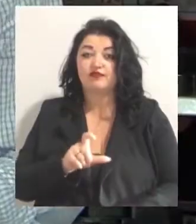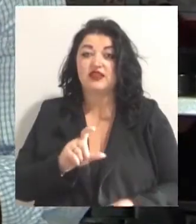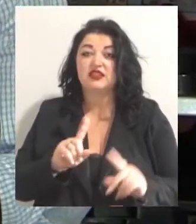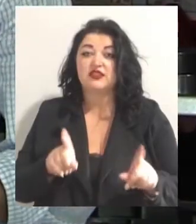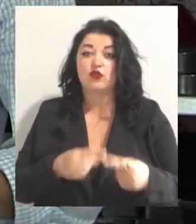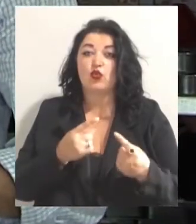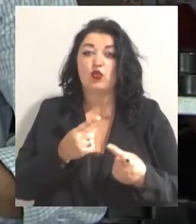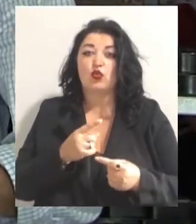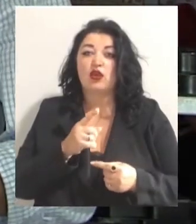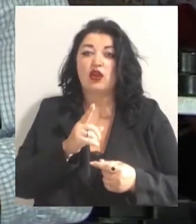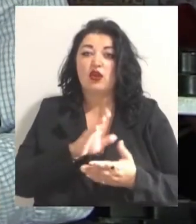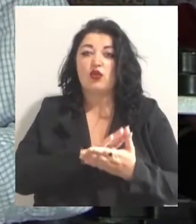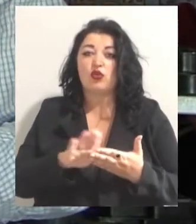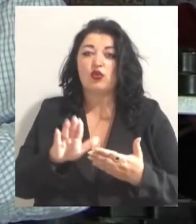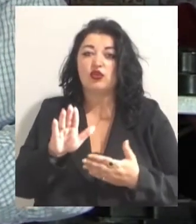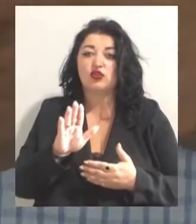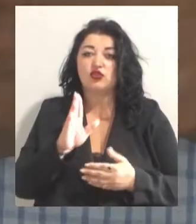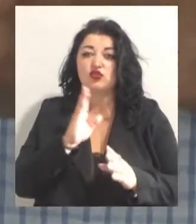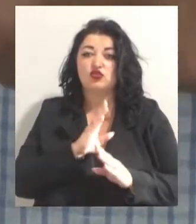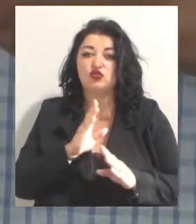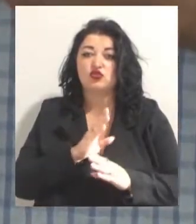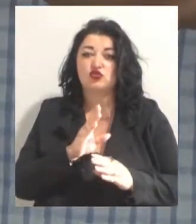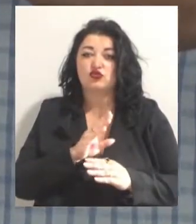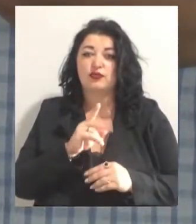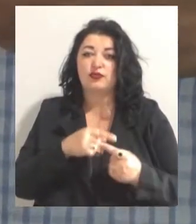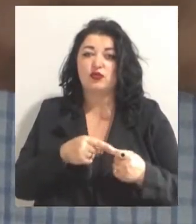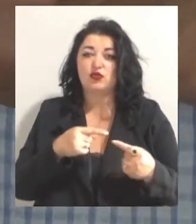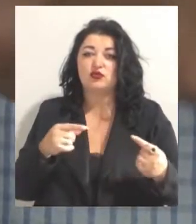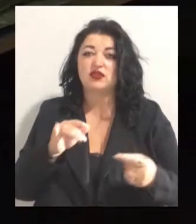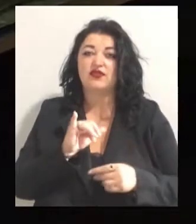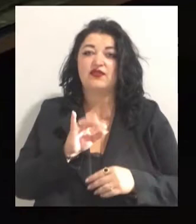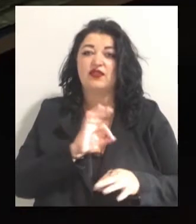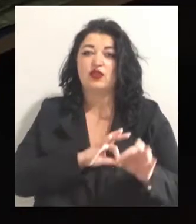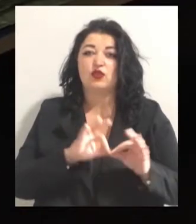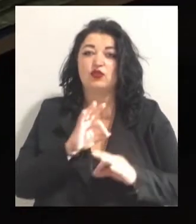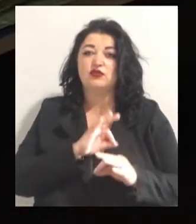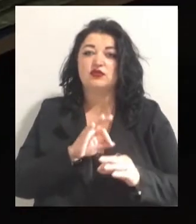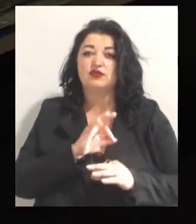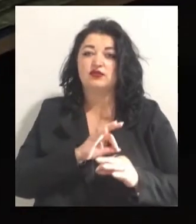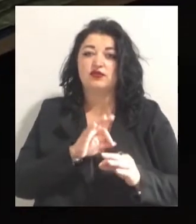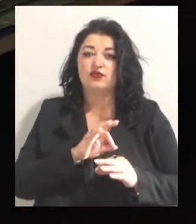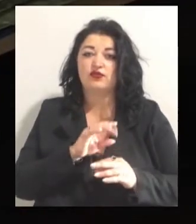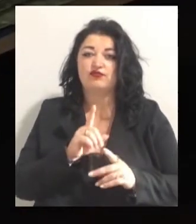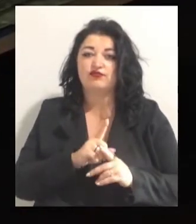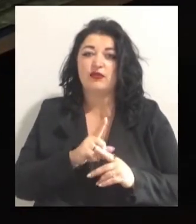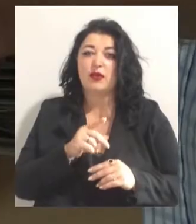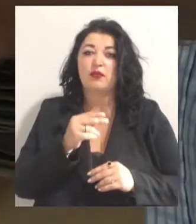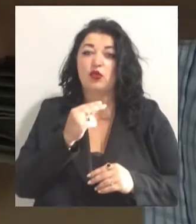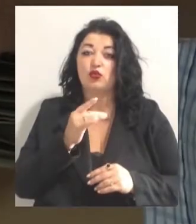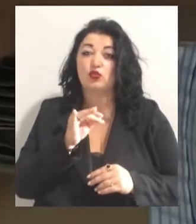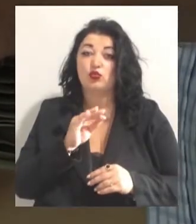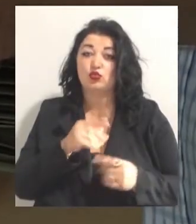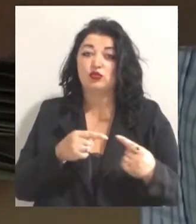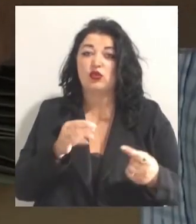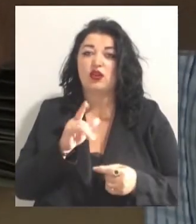устілки. У якості основного матеріалу для продукції він використовує кавову макуху. Каже, цей продукт органічний може використовуватися